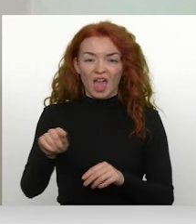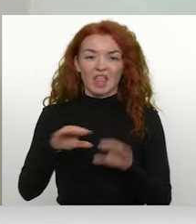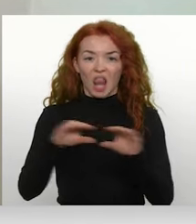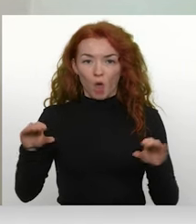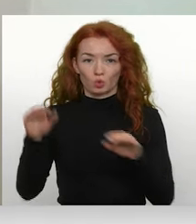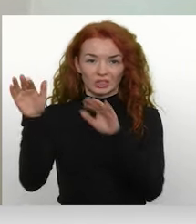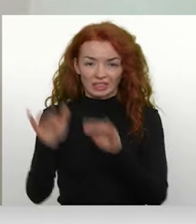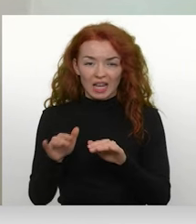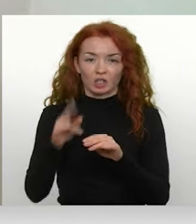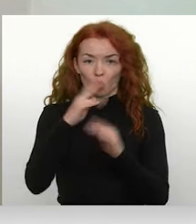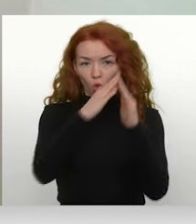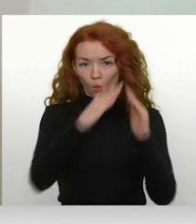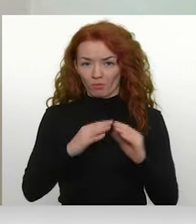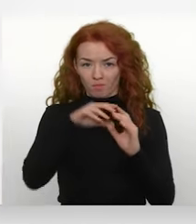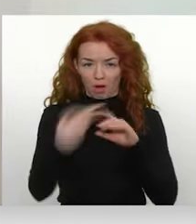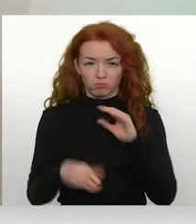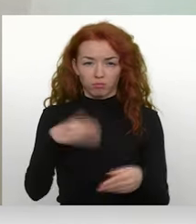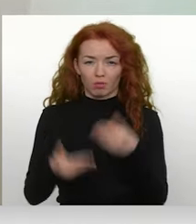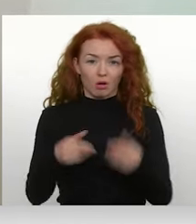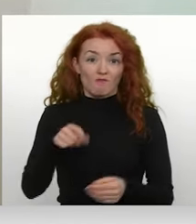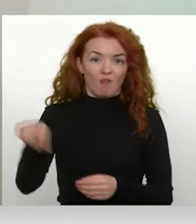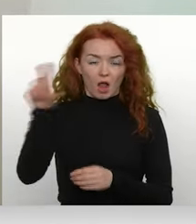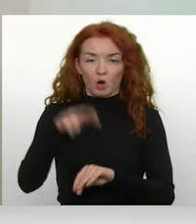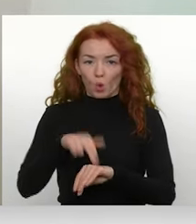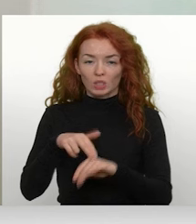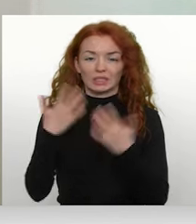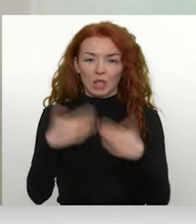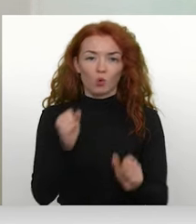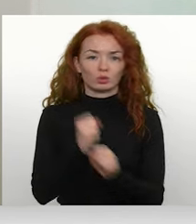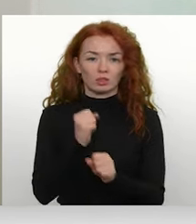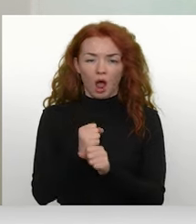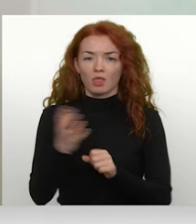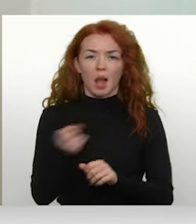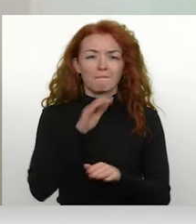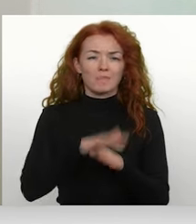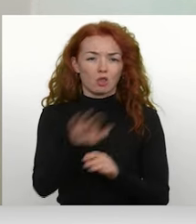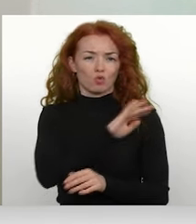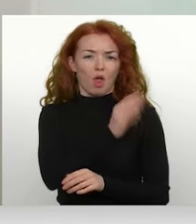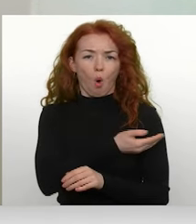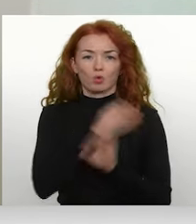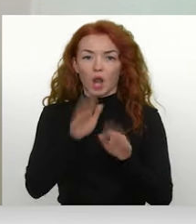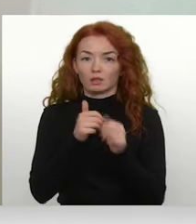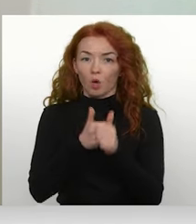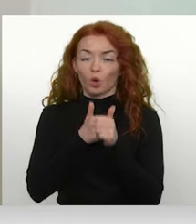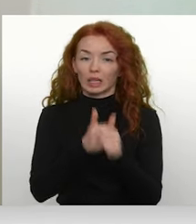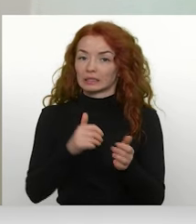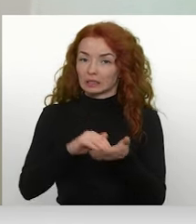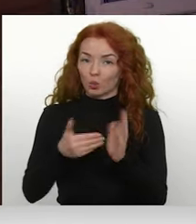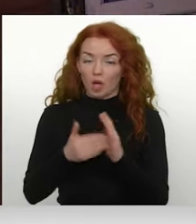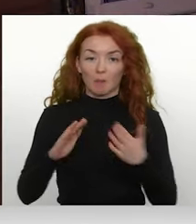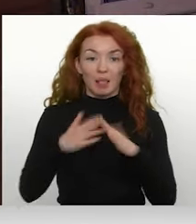no ēku jumtajiem kritīs vēl vairāk, lai jā policija jau strādā ar pilnu jaudu, lai sekot līdzi situācijai